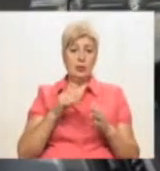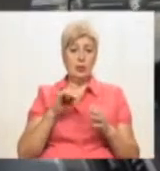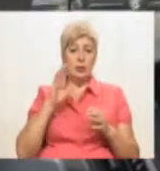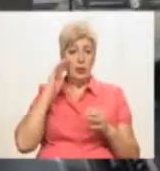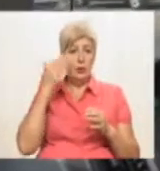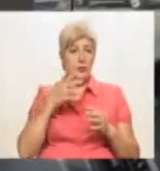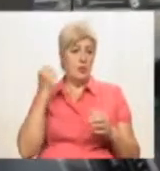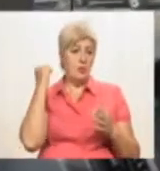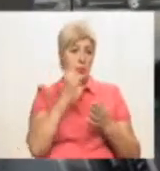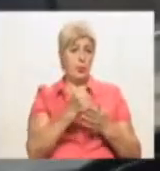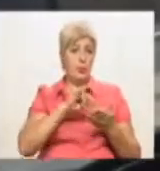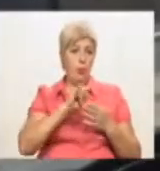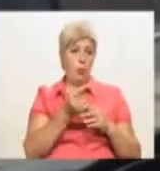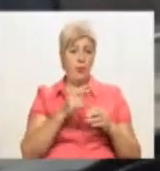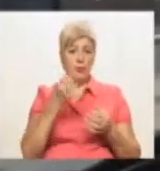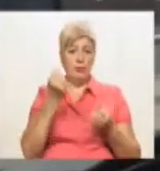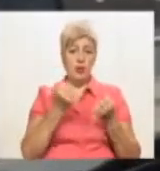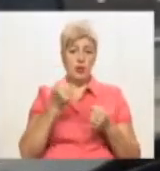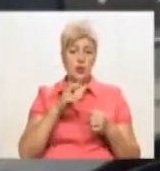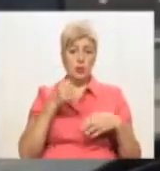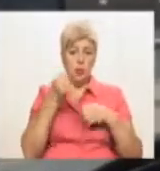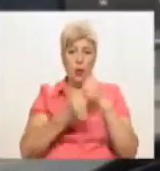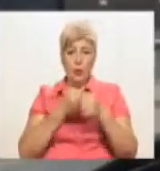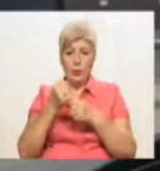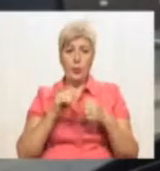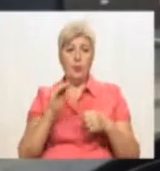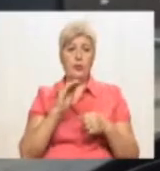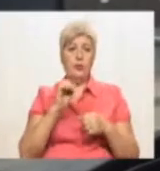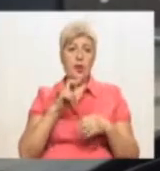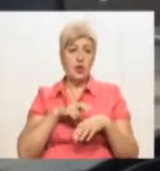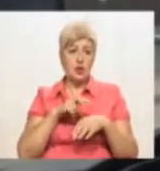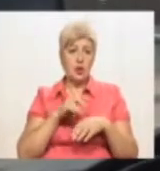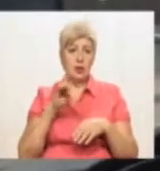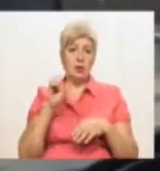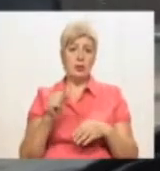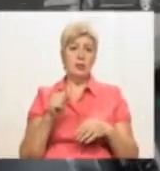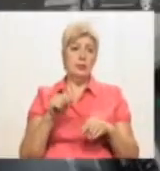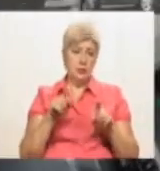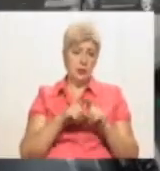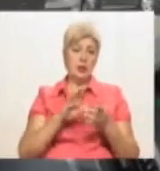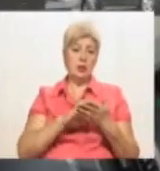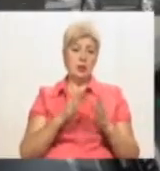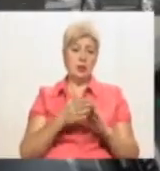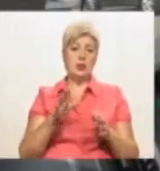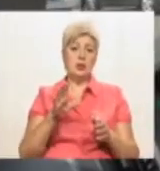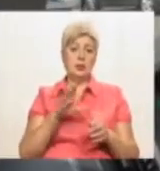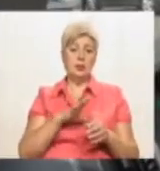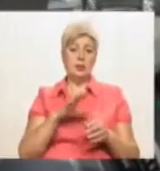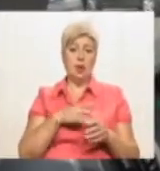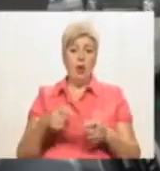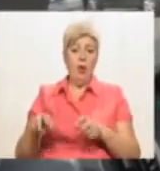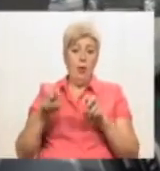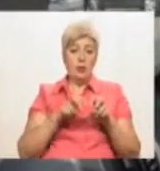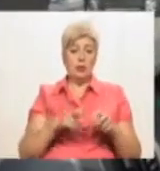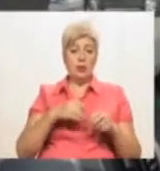взяв, побив нам машину. Побив вечора, там була така ситуація. Посадили його з розбитою